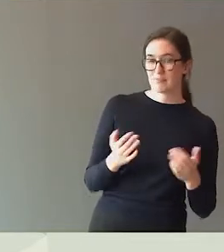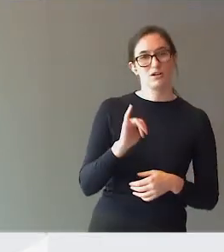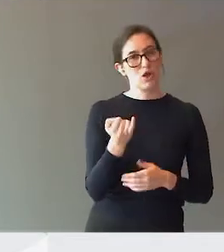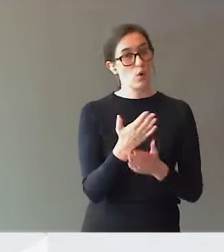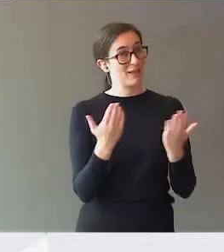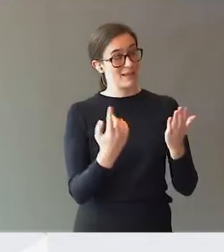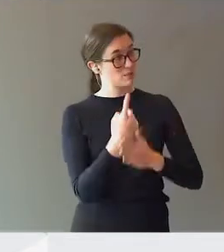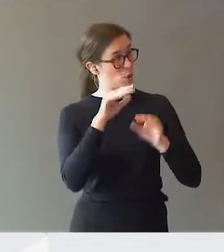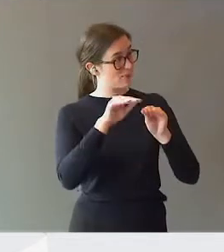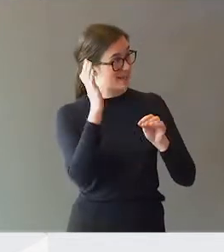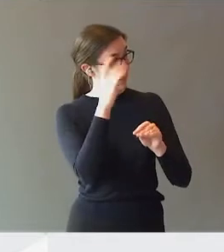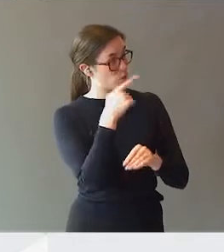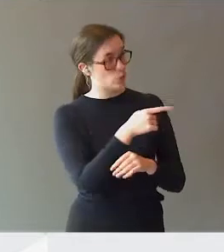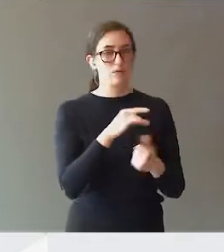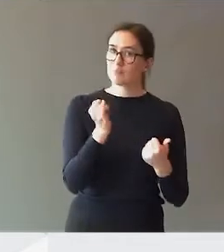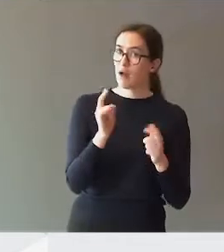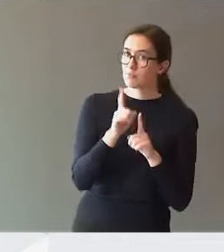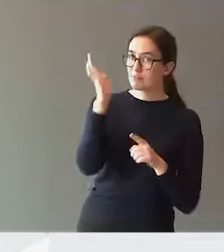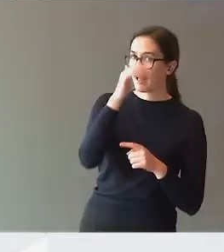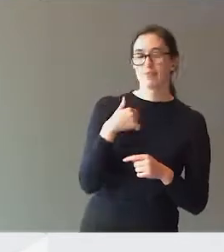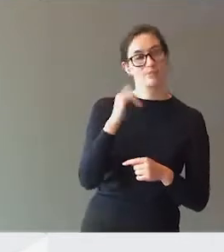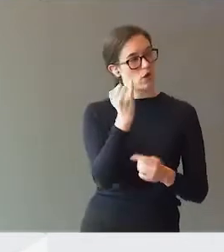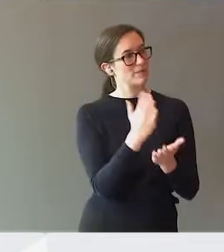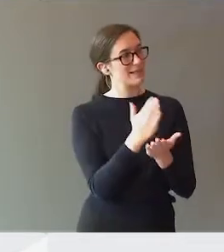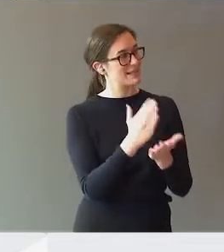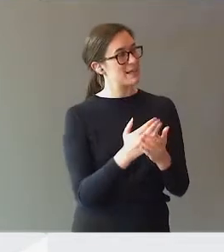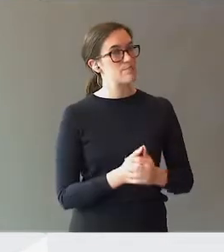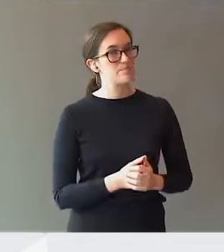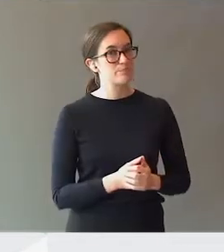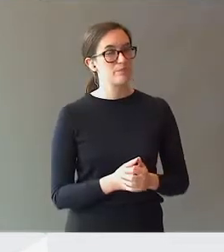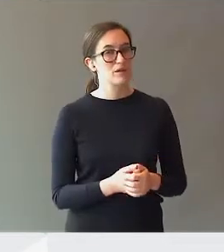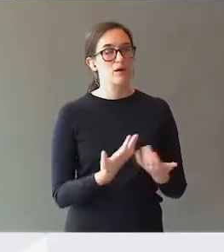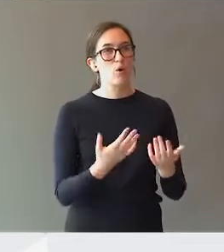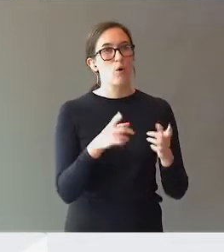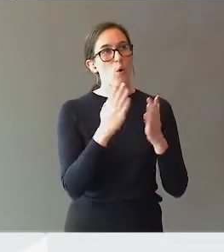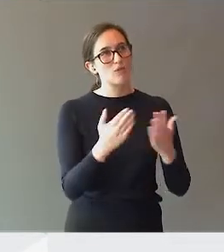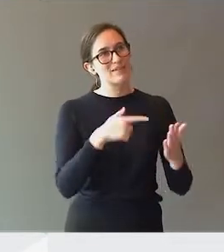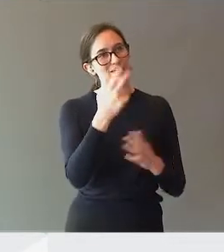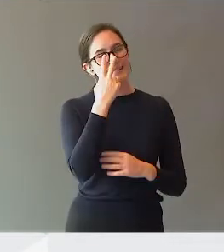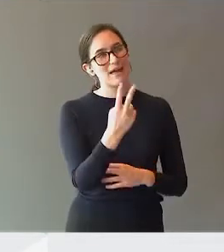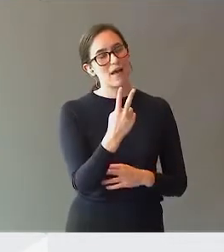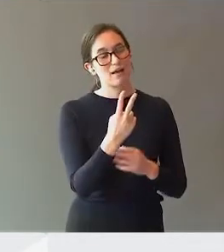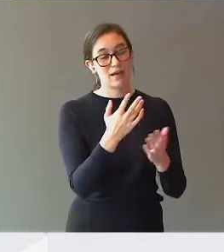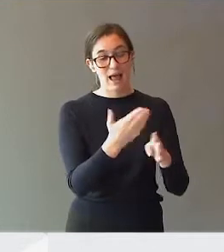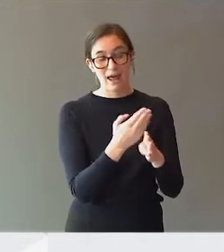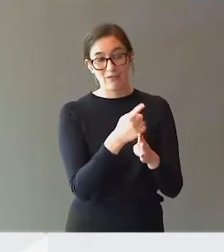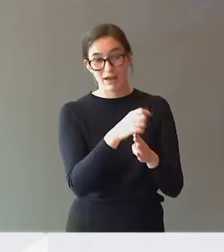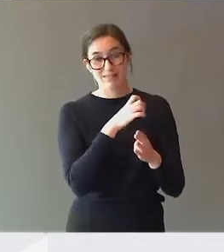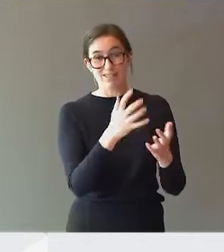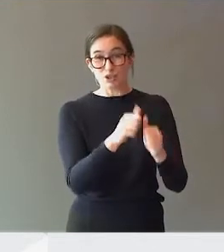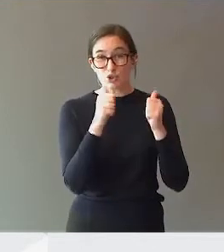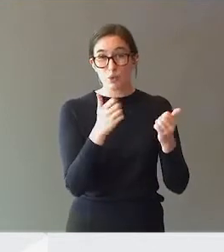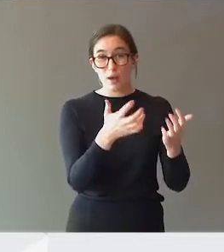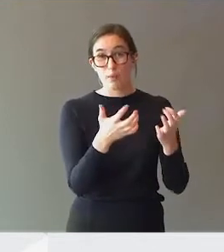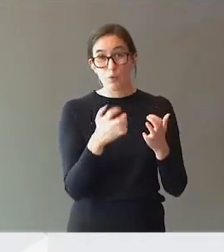spesialundervisningen, tenker du? Ja, det var det jeg tenkte. Ja, det er det. Ikke sant? Og så kan vi ofte se at elevene med store behov kan bli sittende